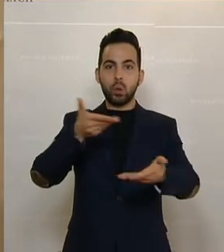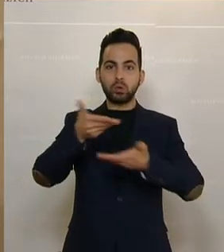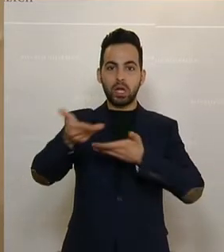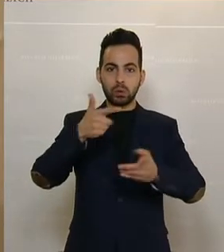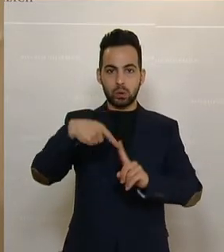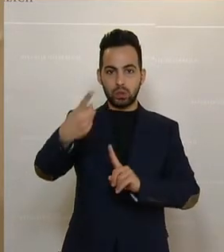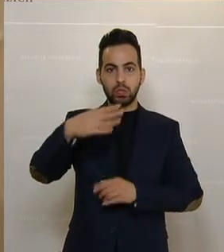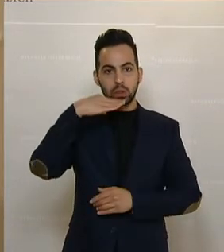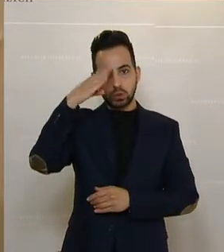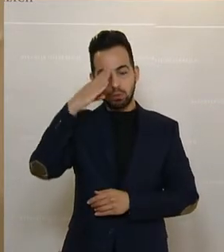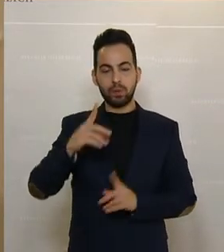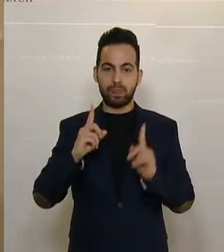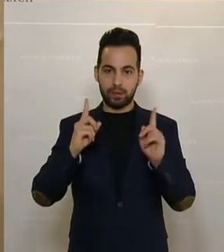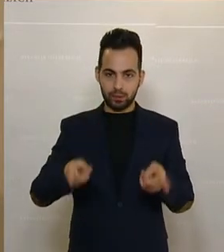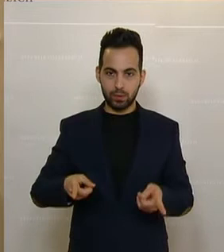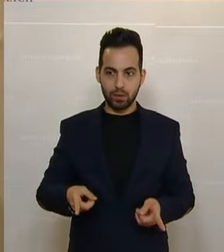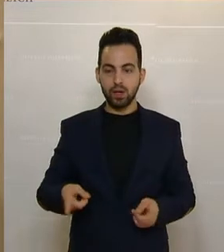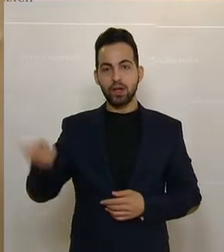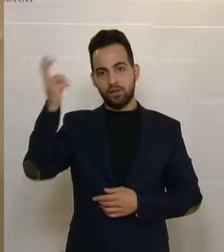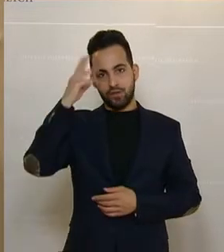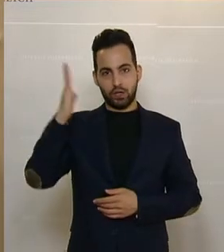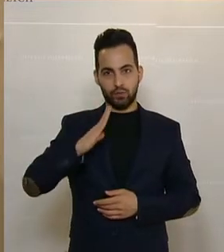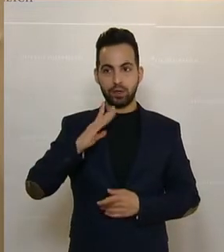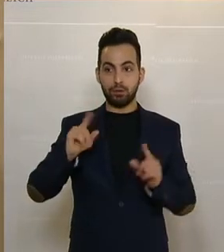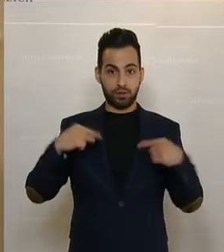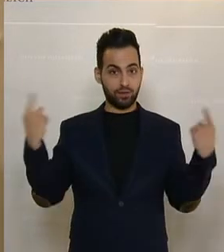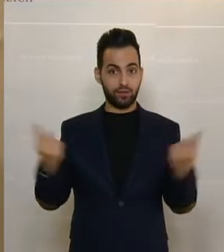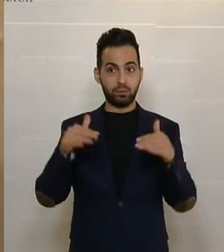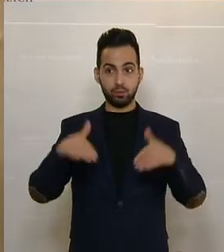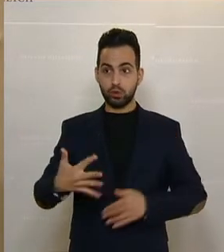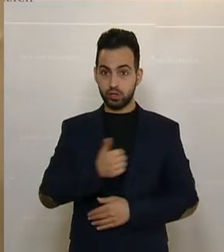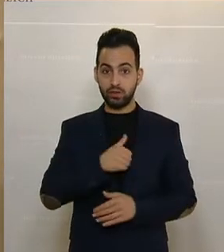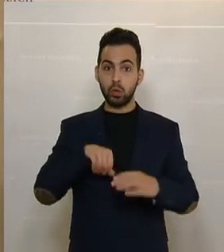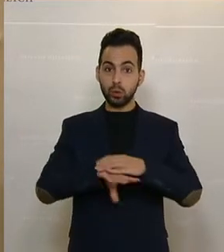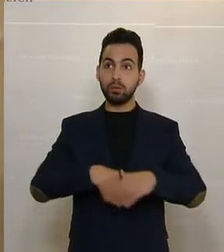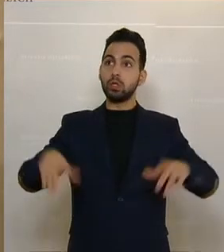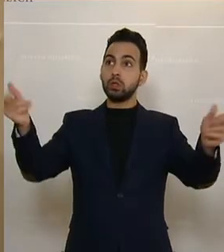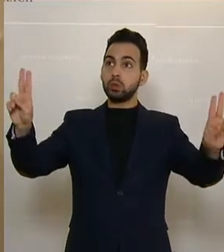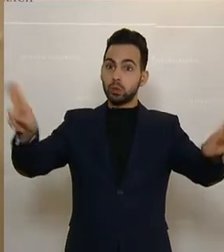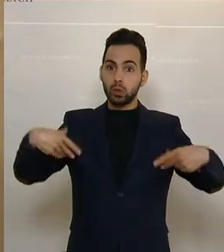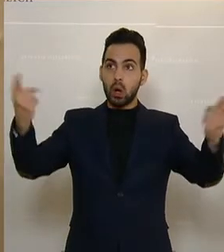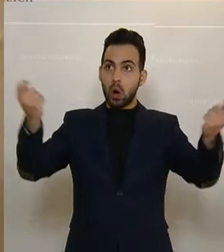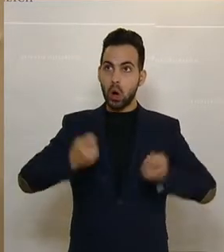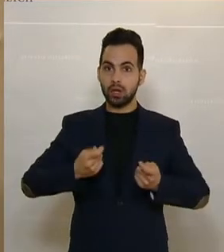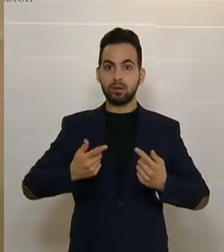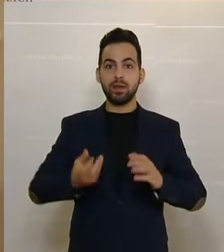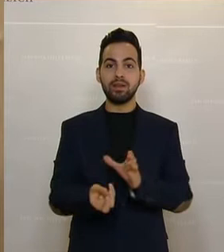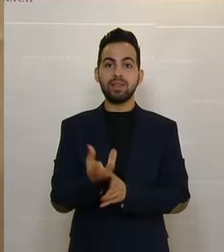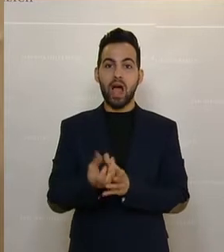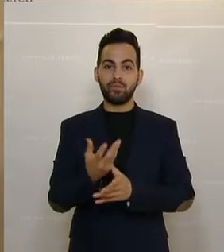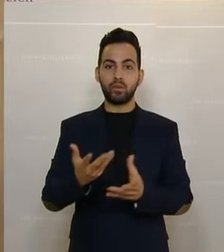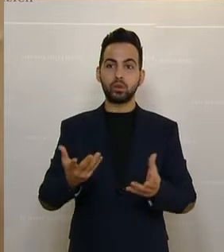Sommer kommt, auch entsprechend vernünftig ist. Also wir müssen schaffen, diese Unternehmen zurückzuholen, wir müssen den Nachwuchs